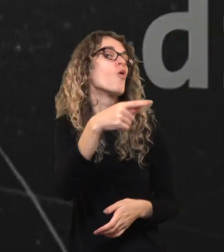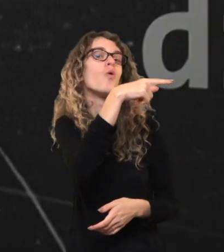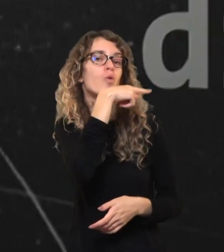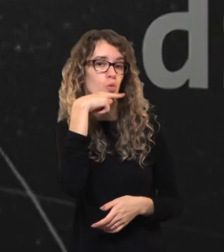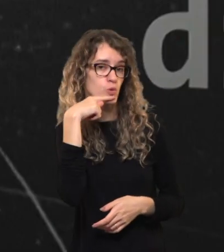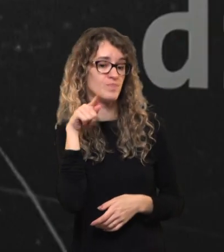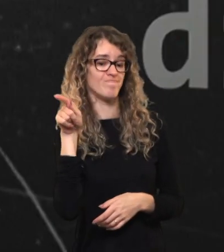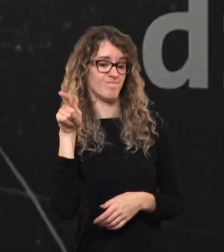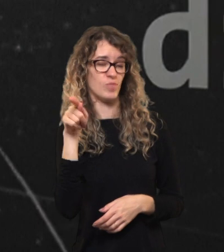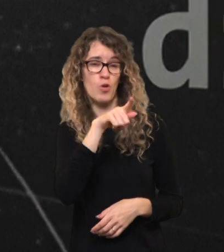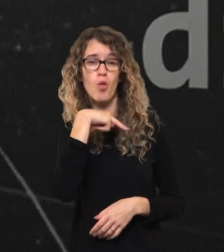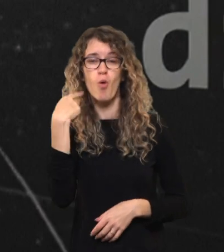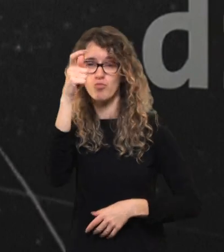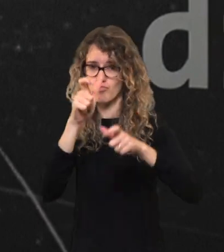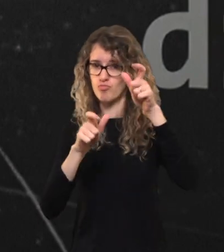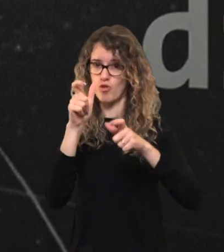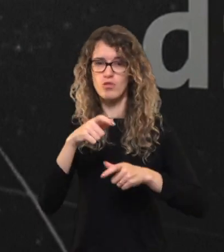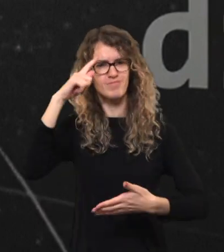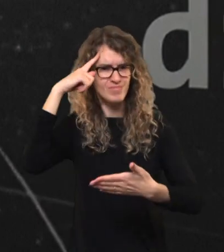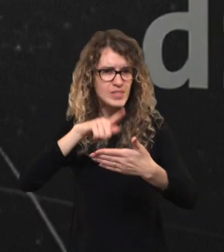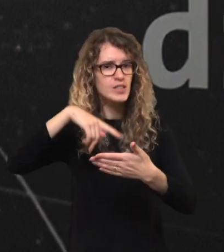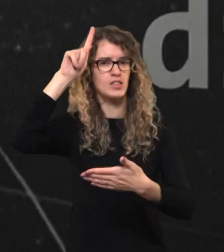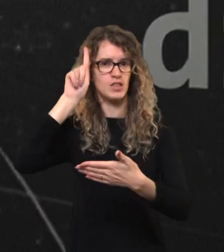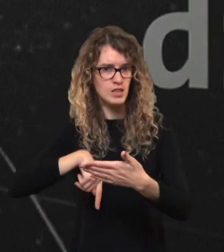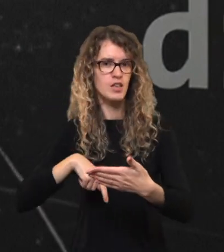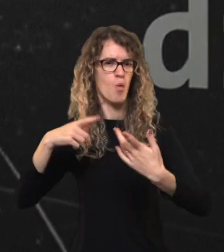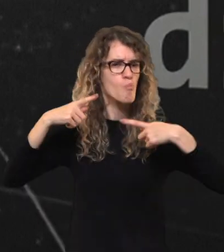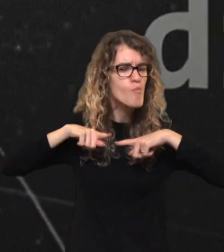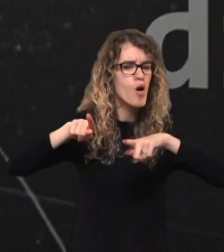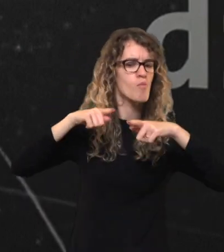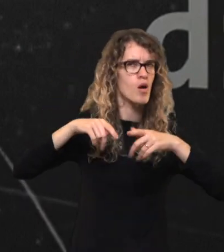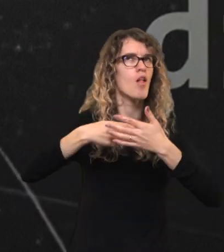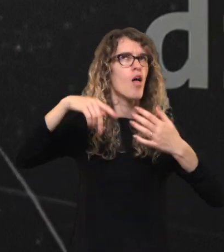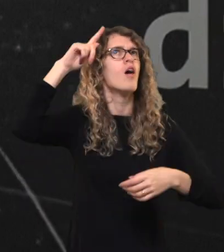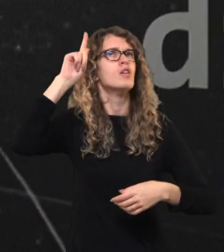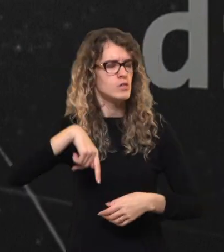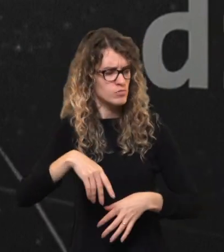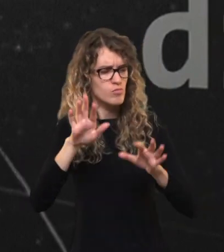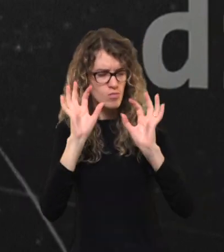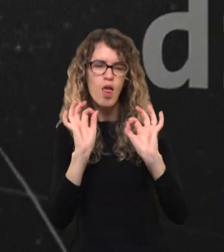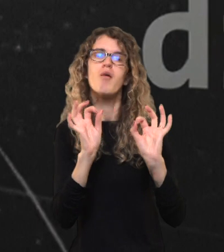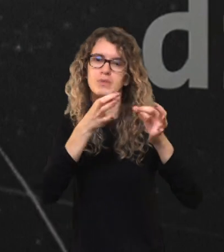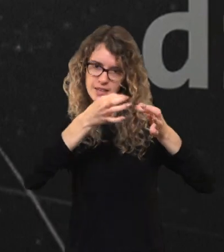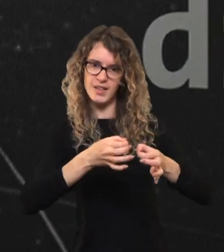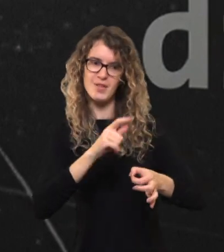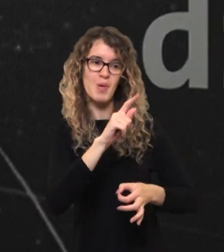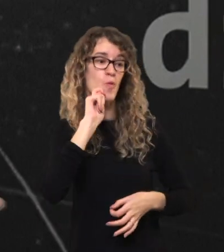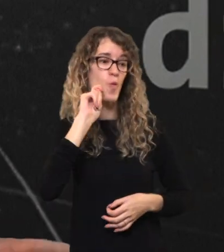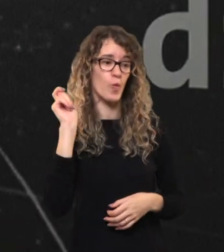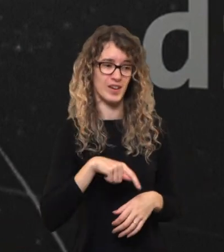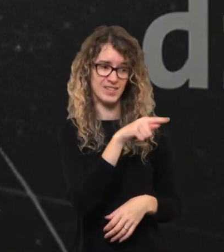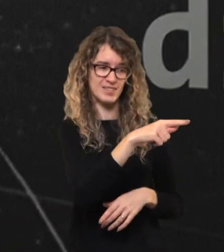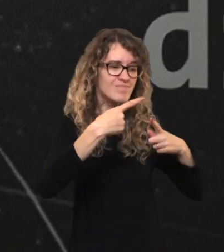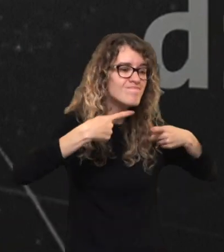Rusijoje daug žmonių tikis savo propagandistais. Ir jų galvoj tai yra tiesa. Bet